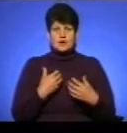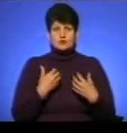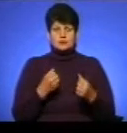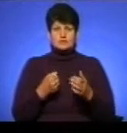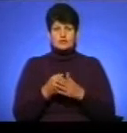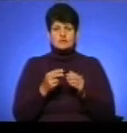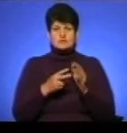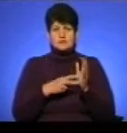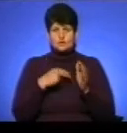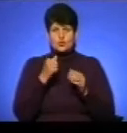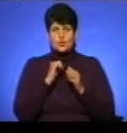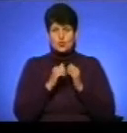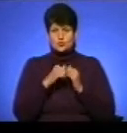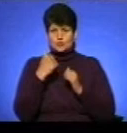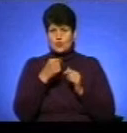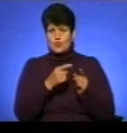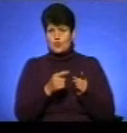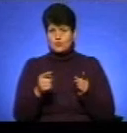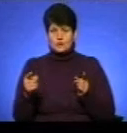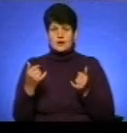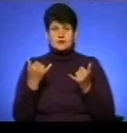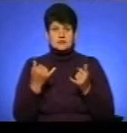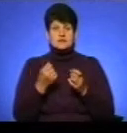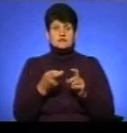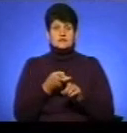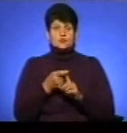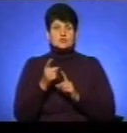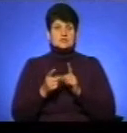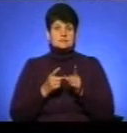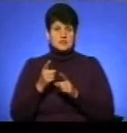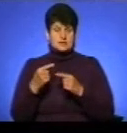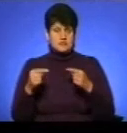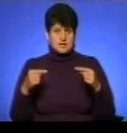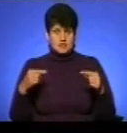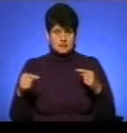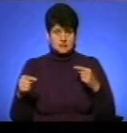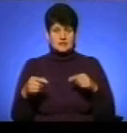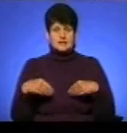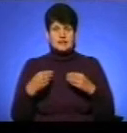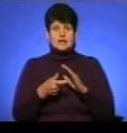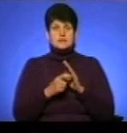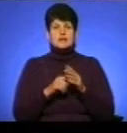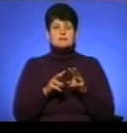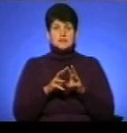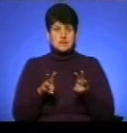2017 року кожного року, а зараз з різними змінами ті, що дають в Кабінет міністрів,